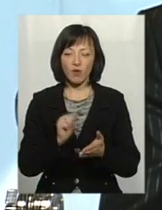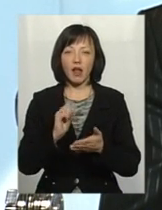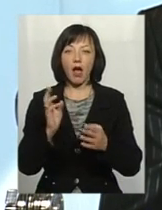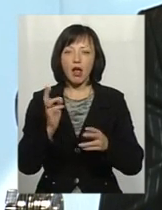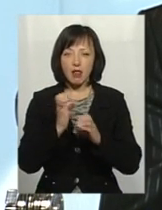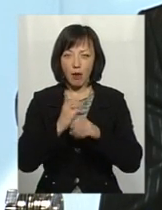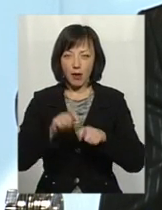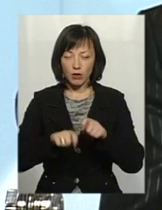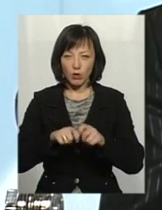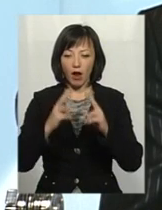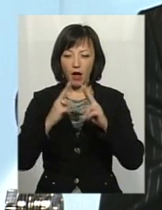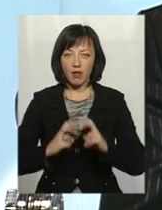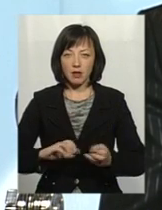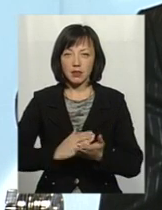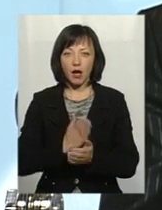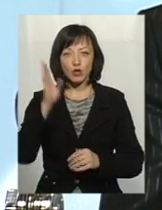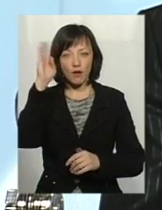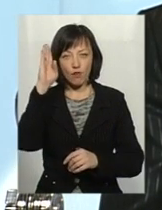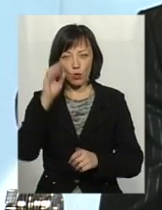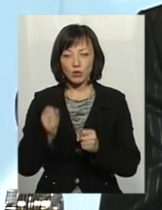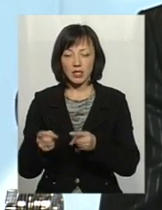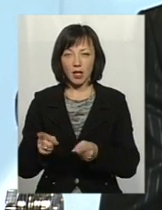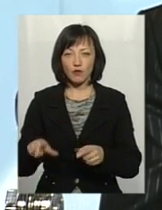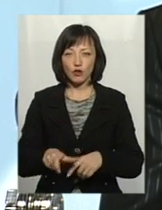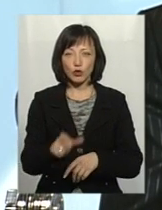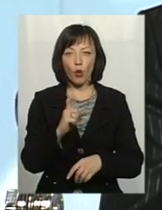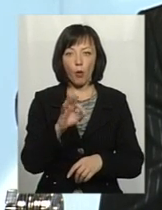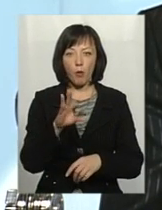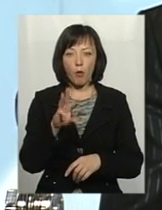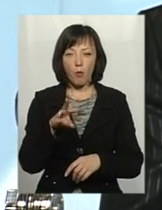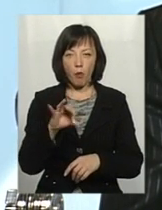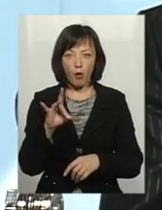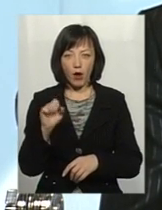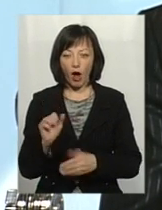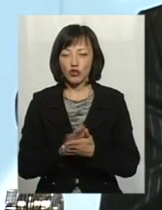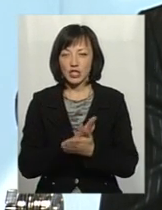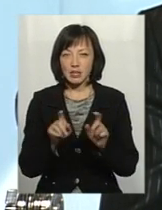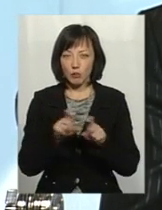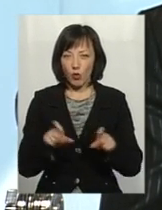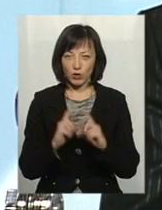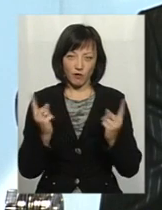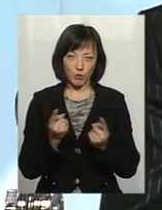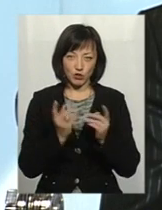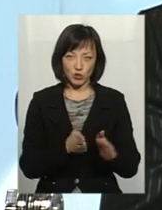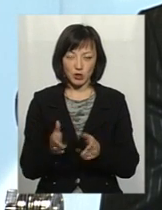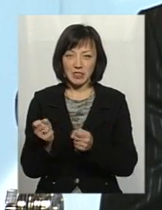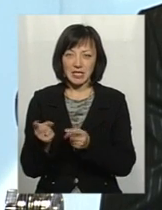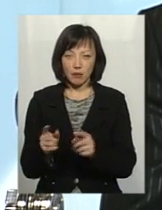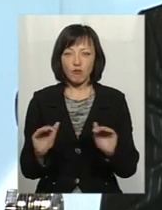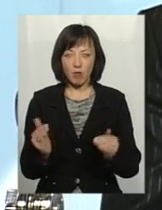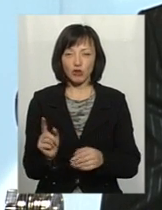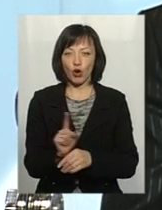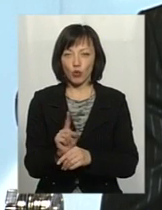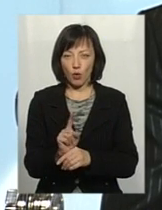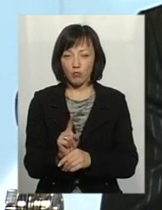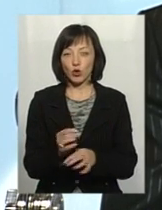проводиться повний аналіз якості ввод, що скидається в річку хумору. Очисні споруди працюють в штатному режимі. Скиди здійснюються в межах норм